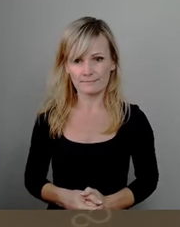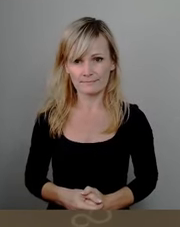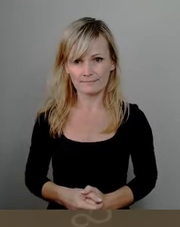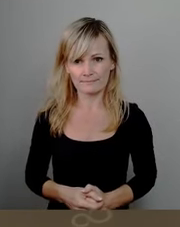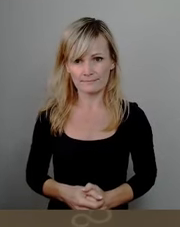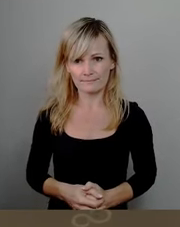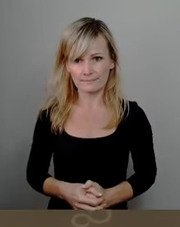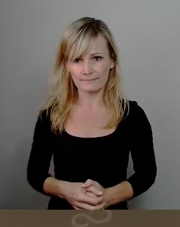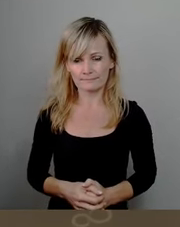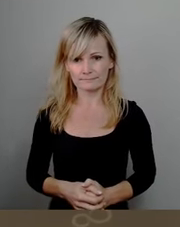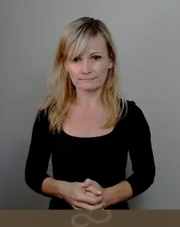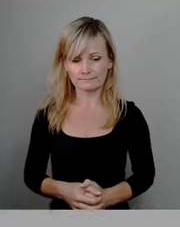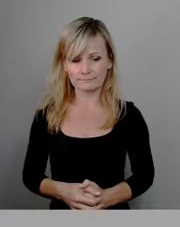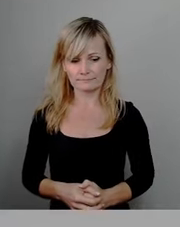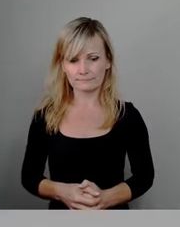Ja,